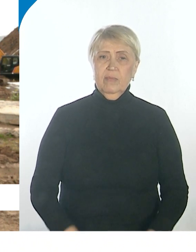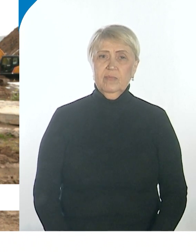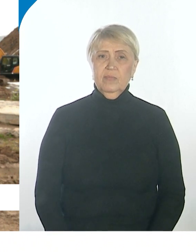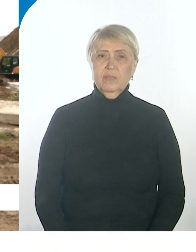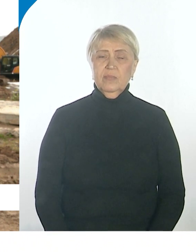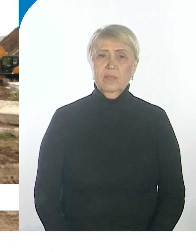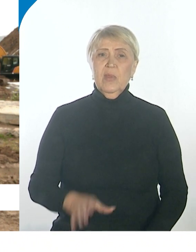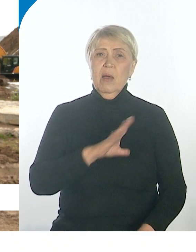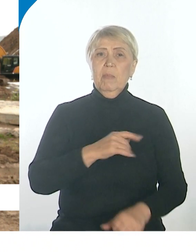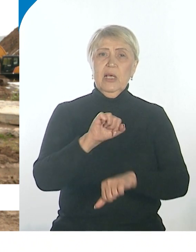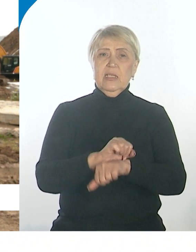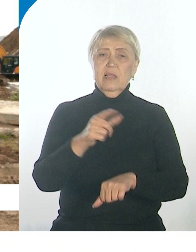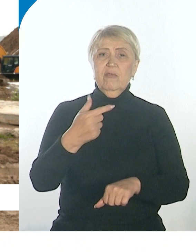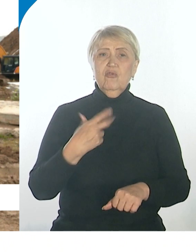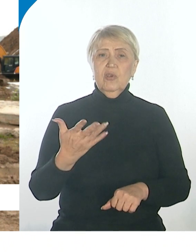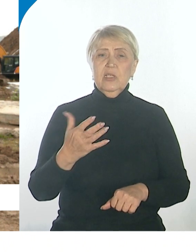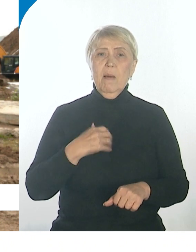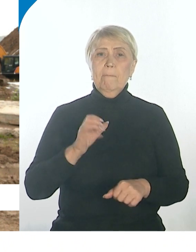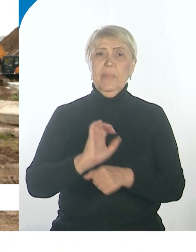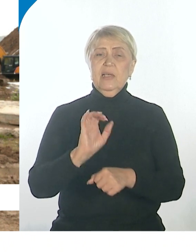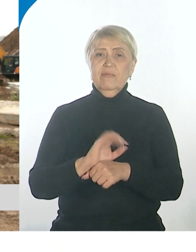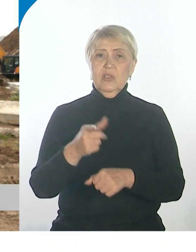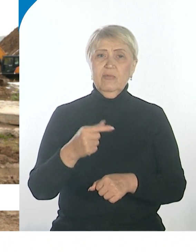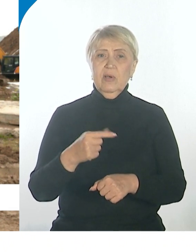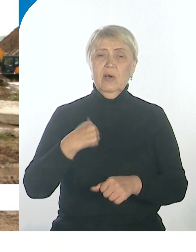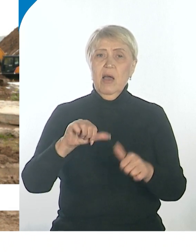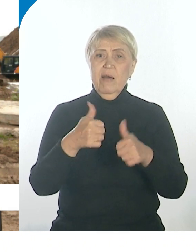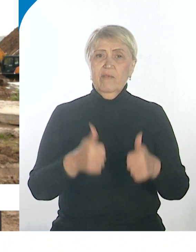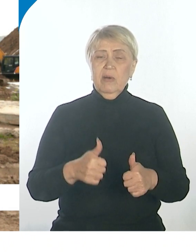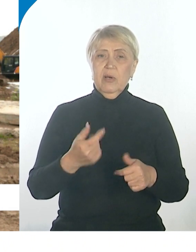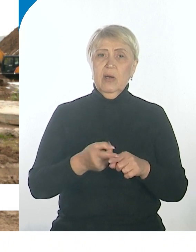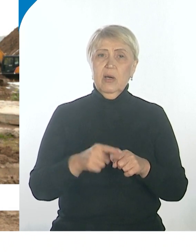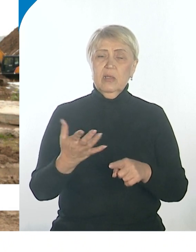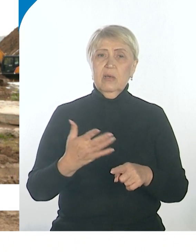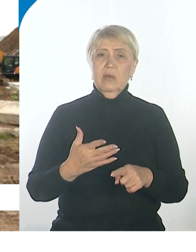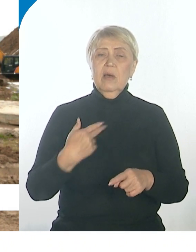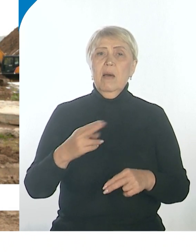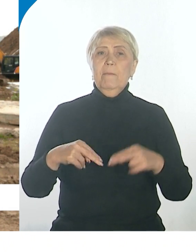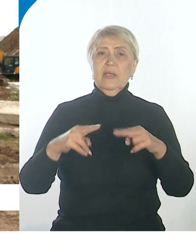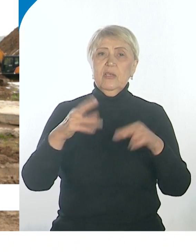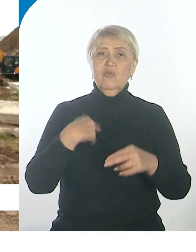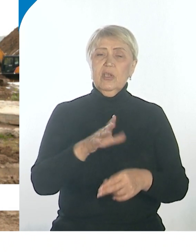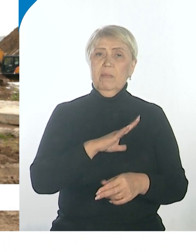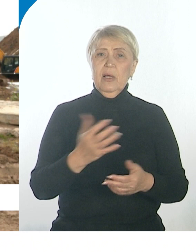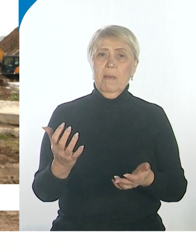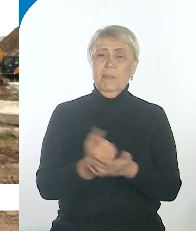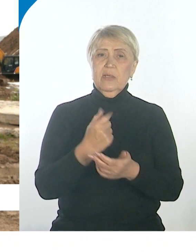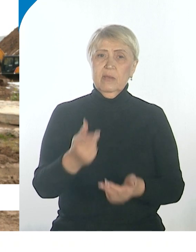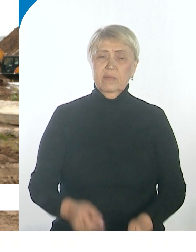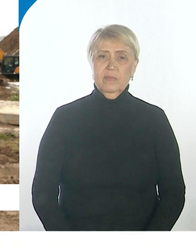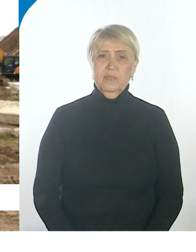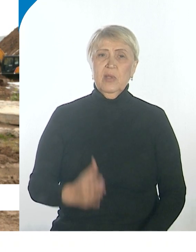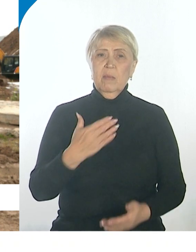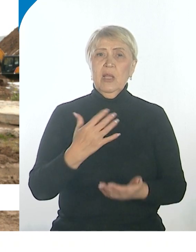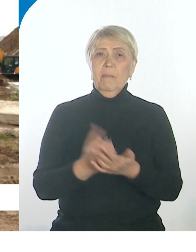производства. Он был объявлен банкротом. В рамках конкурсных процедур и при банкротстве застройщика была признана смена застройщика.